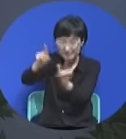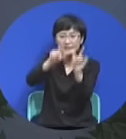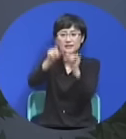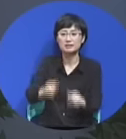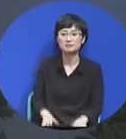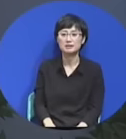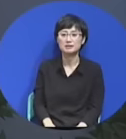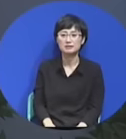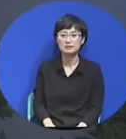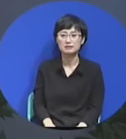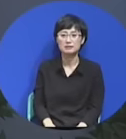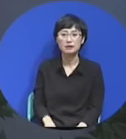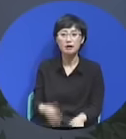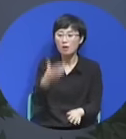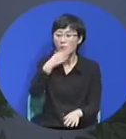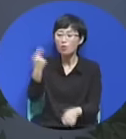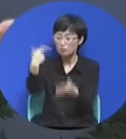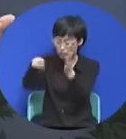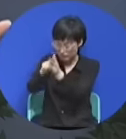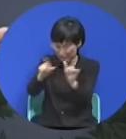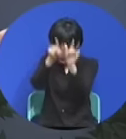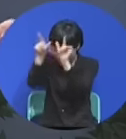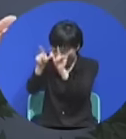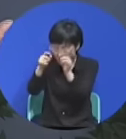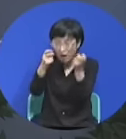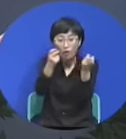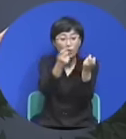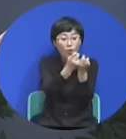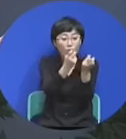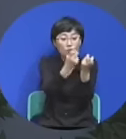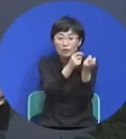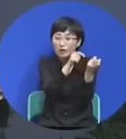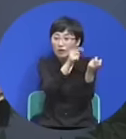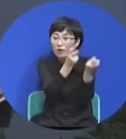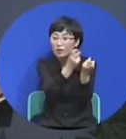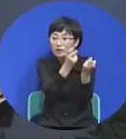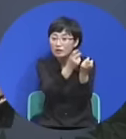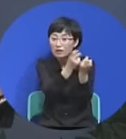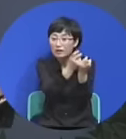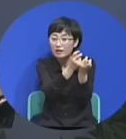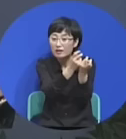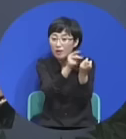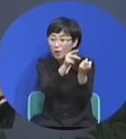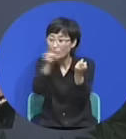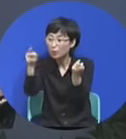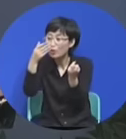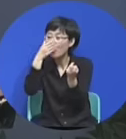그러고 뭡니까? 방법은 뭡니까? 패스트 바이 가스피리라 이랄야 돼요.